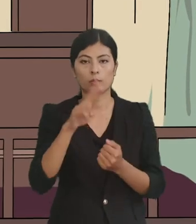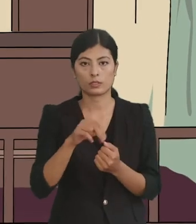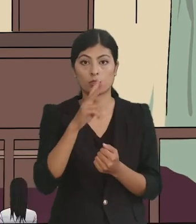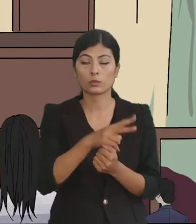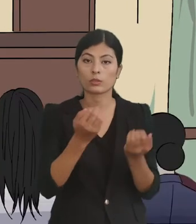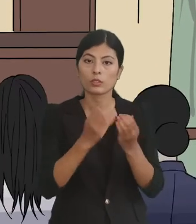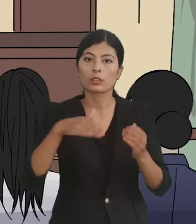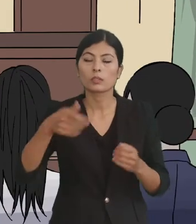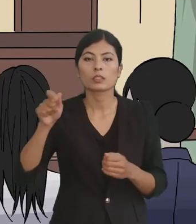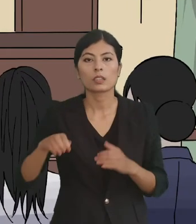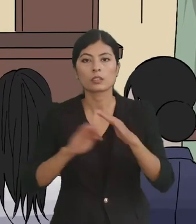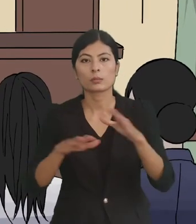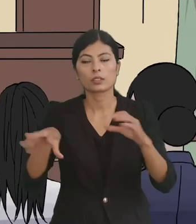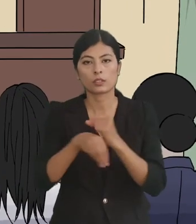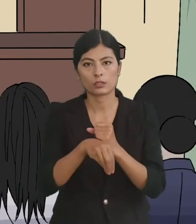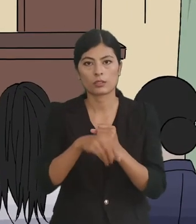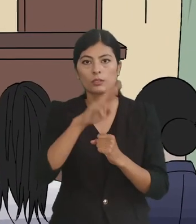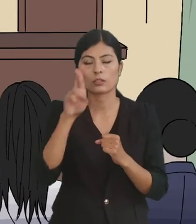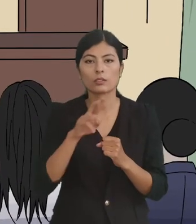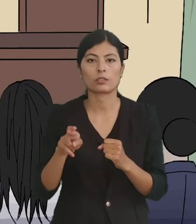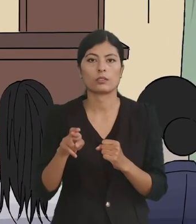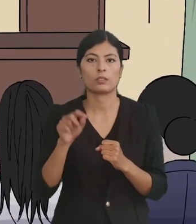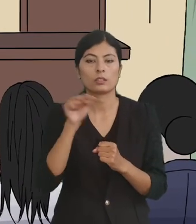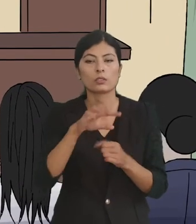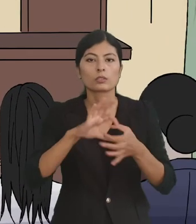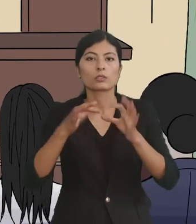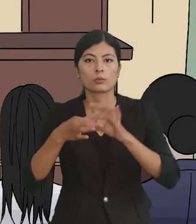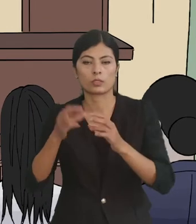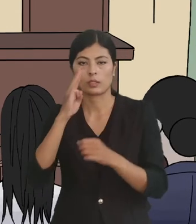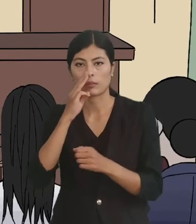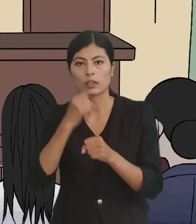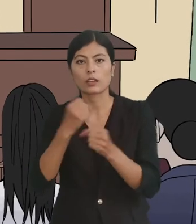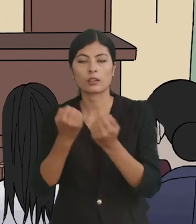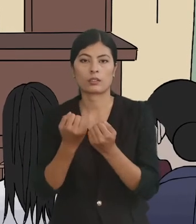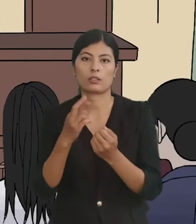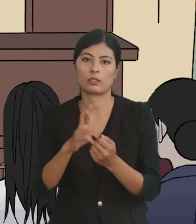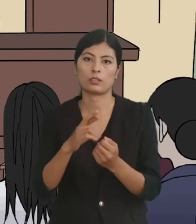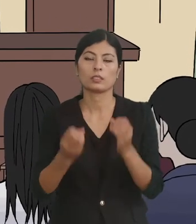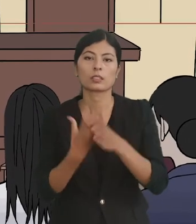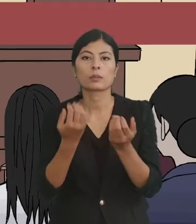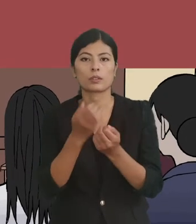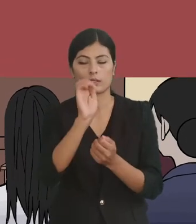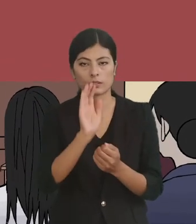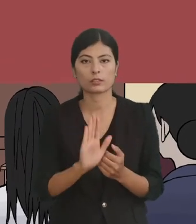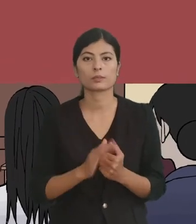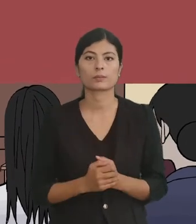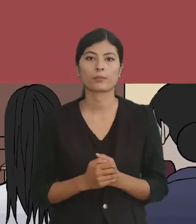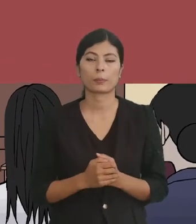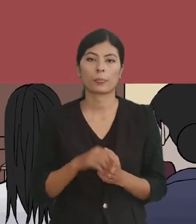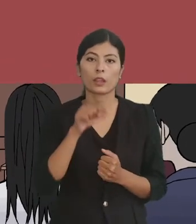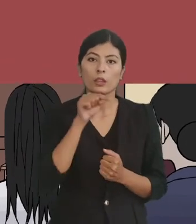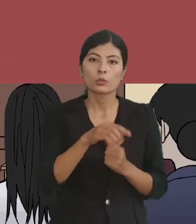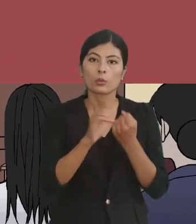नयक समिति अंदर गत वा नयक समिति संग समुनायेमा कारे गर्ने गरी स्थापना गरन सक्किनछ प्रेशन प्रनाली